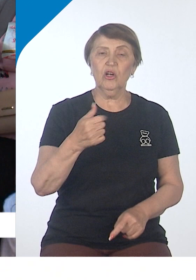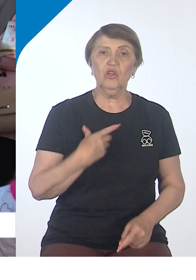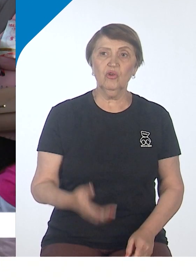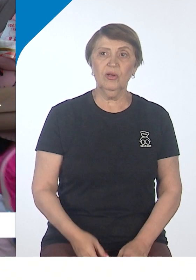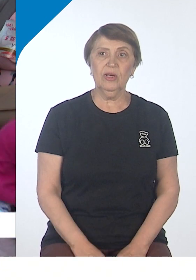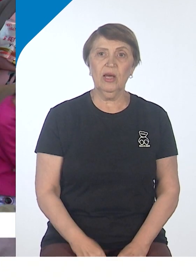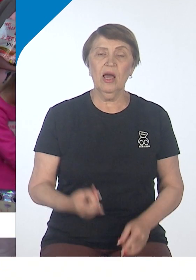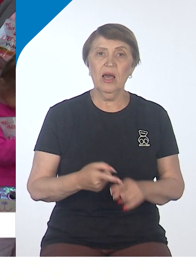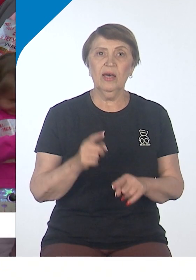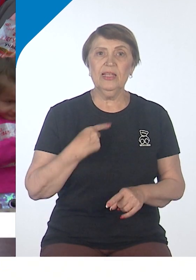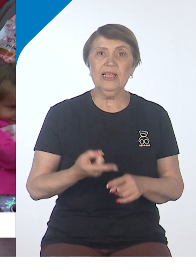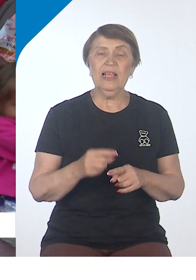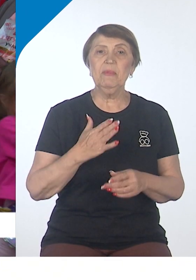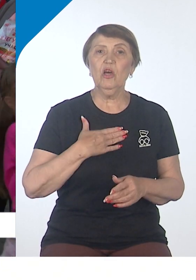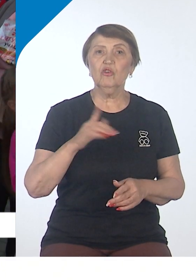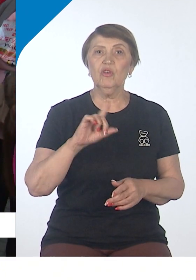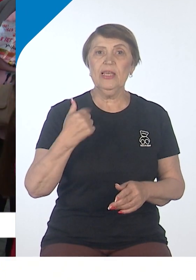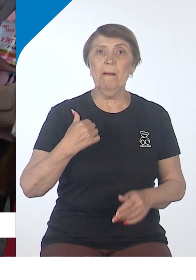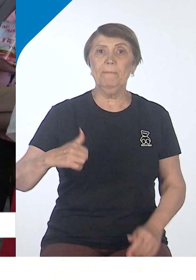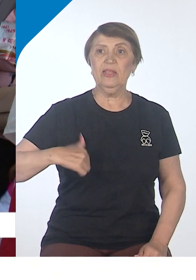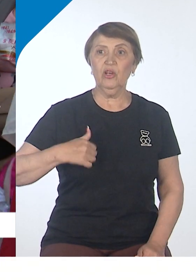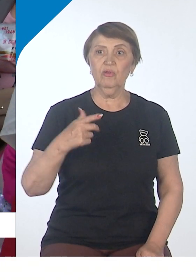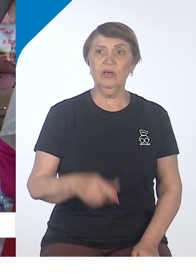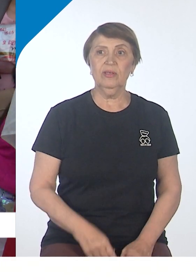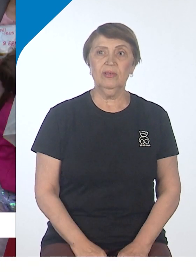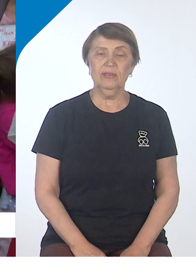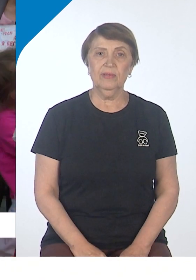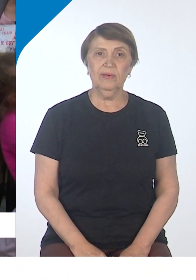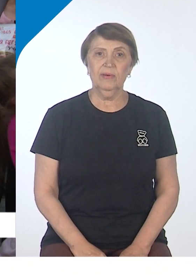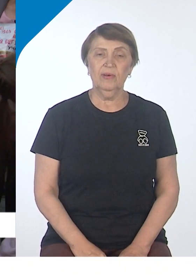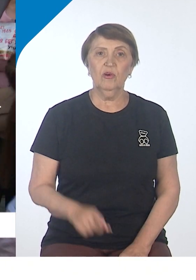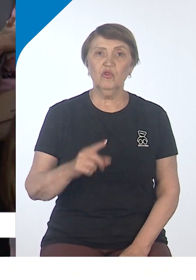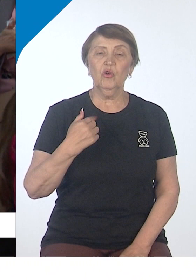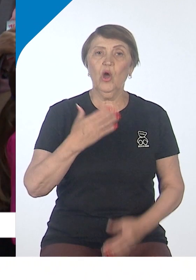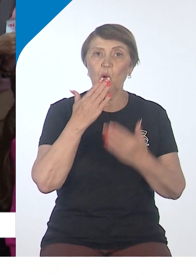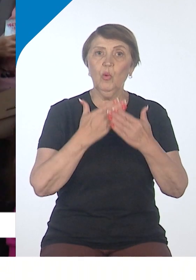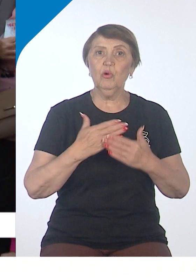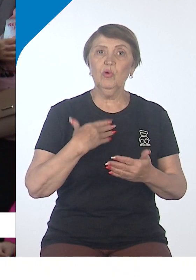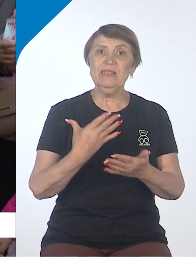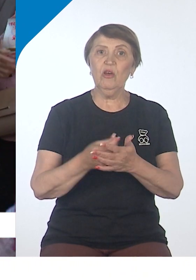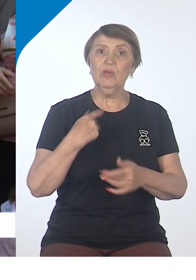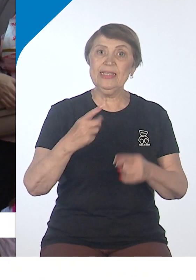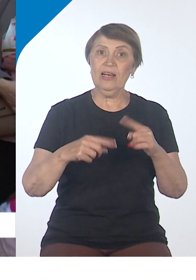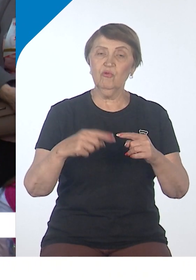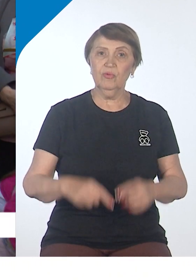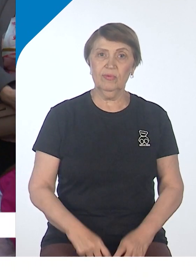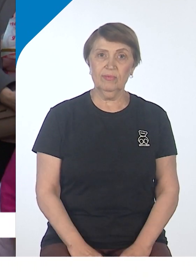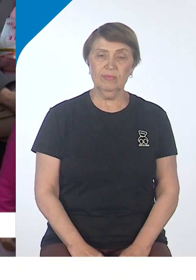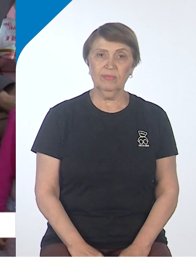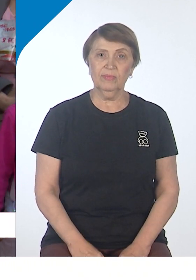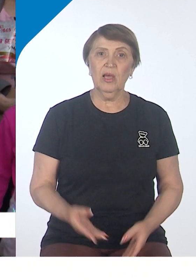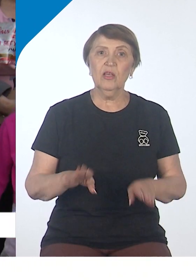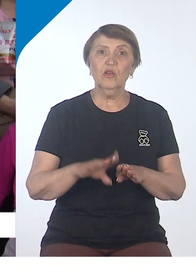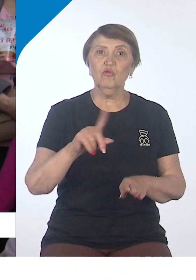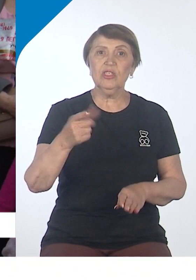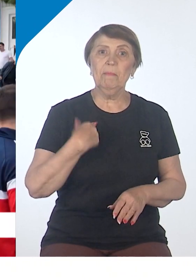значит. Это значит для меня то, что я патриот. И значит для меня то, что я люблю свою страну. А за что ты любишь нашу страну? За то, что